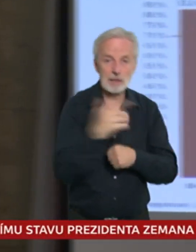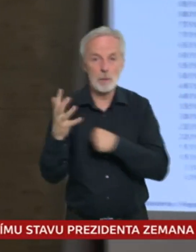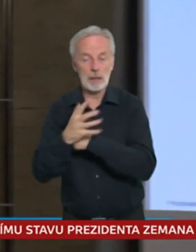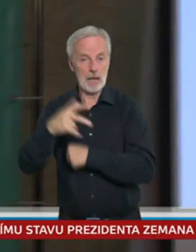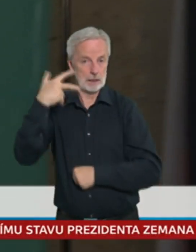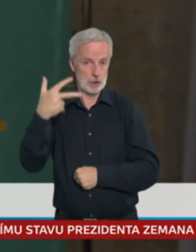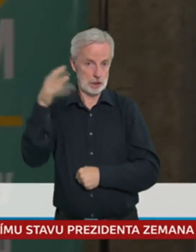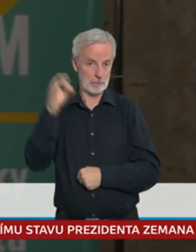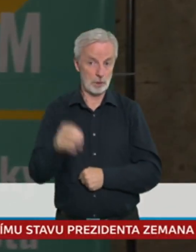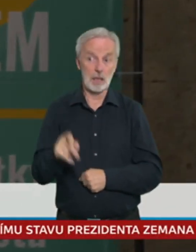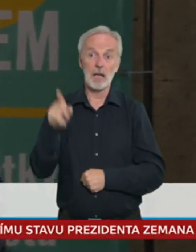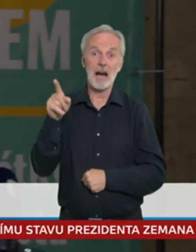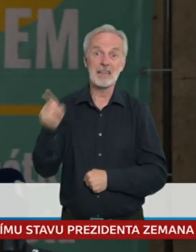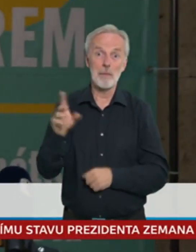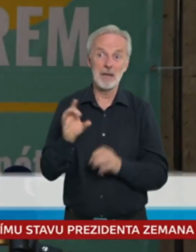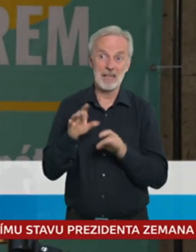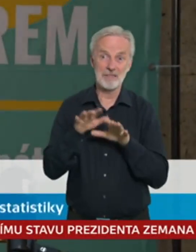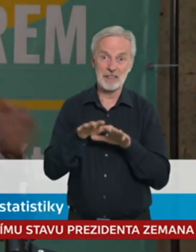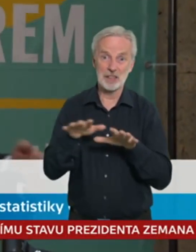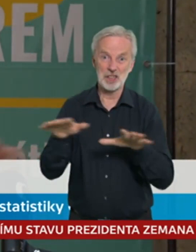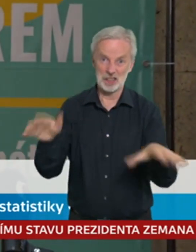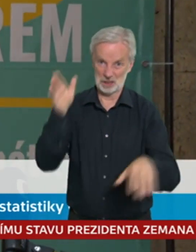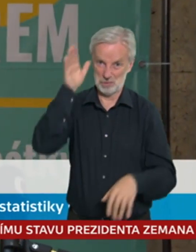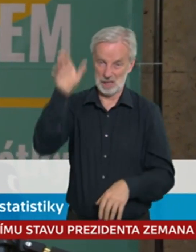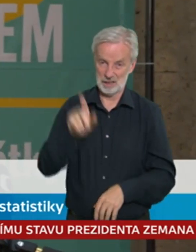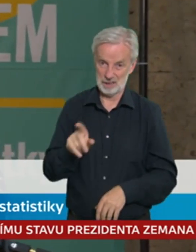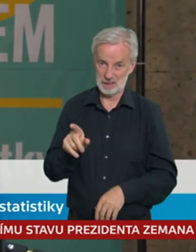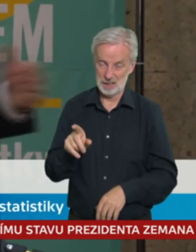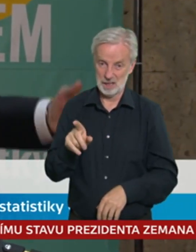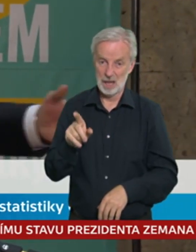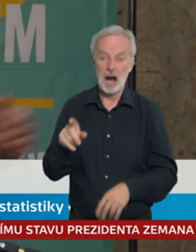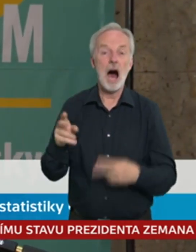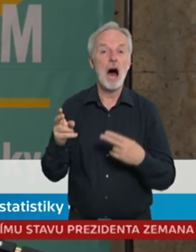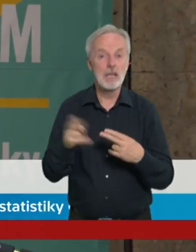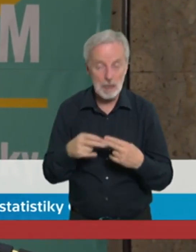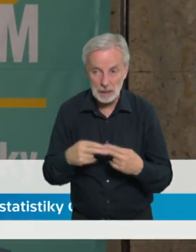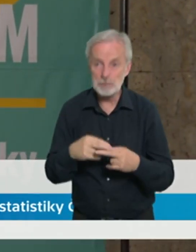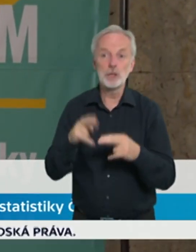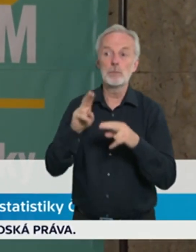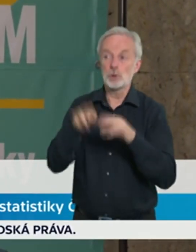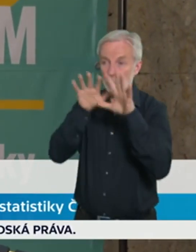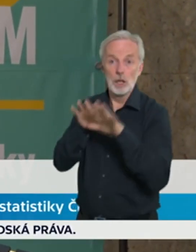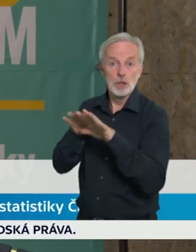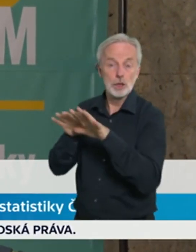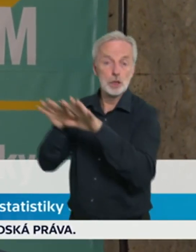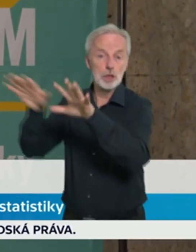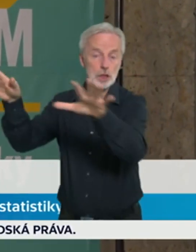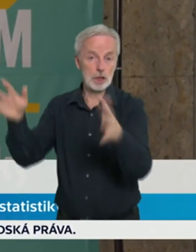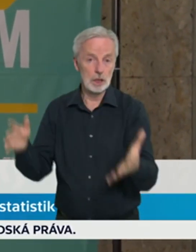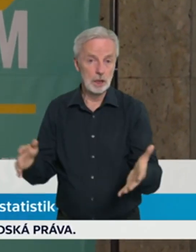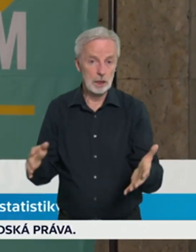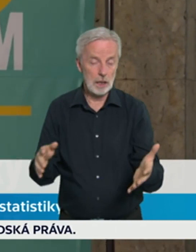bránu šíření v těch podzimních měsících s rizikem toho, že to potom v té další fázi šíření